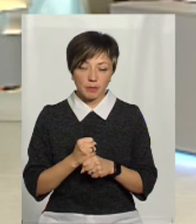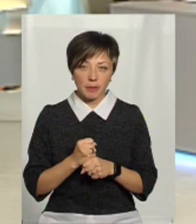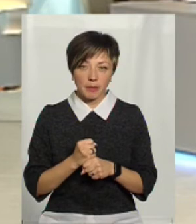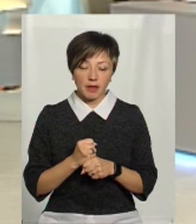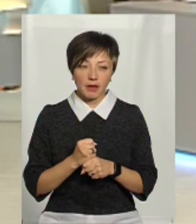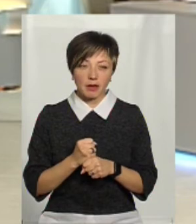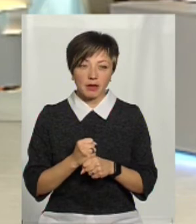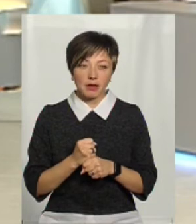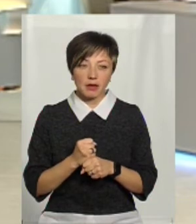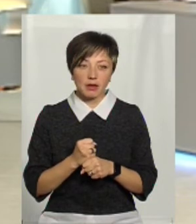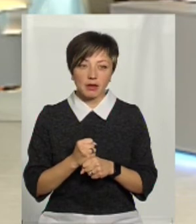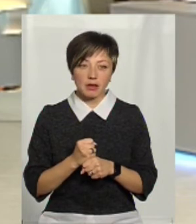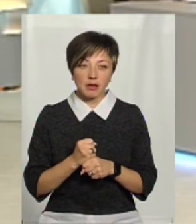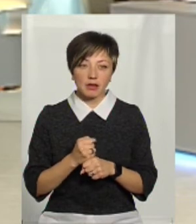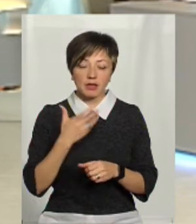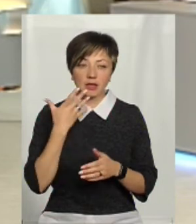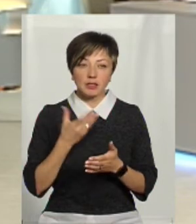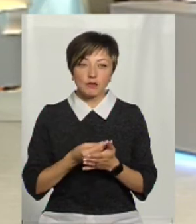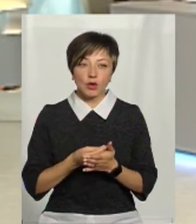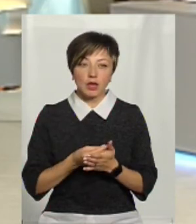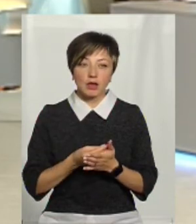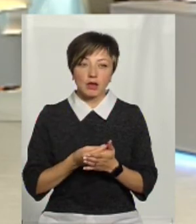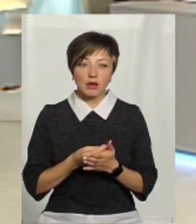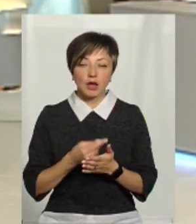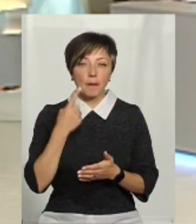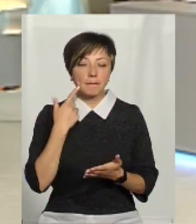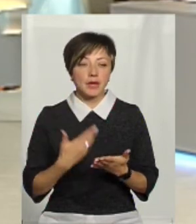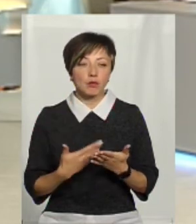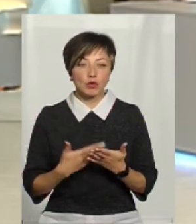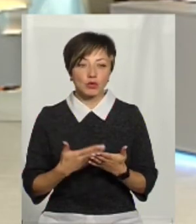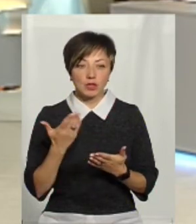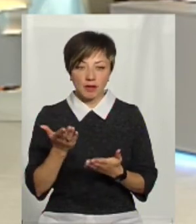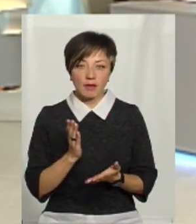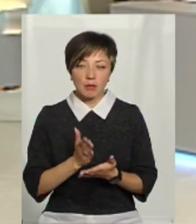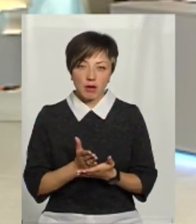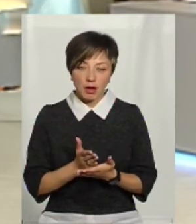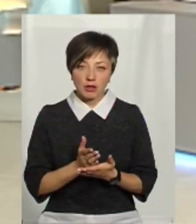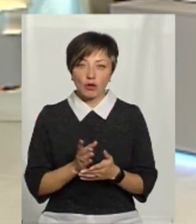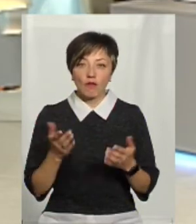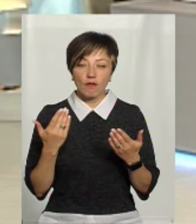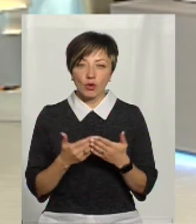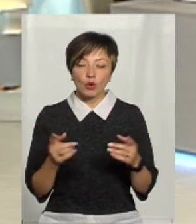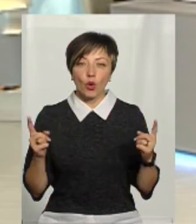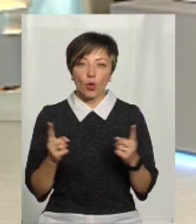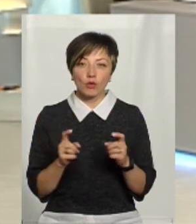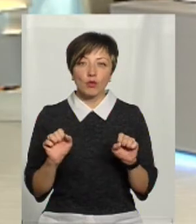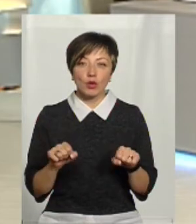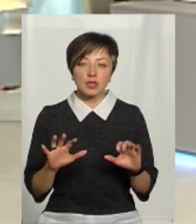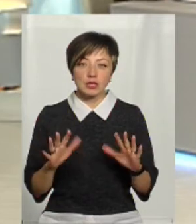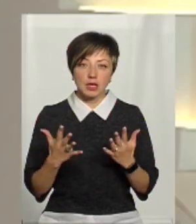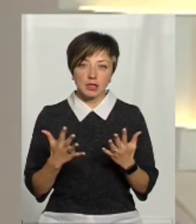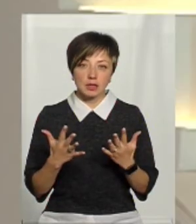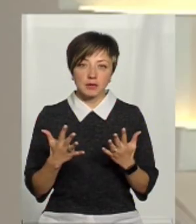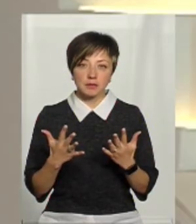напевно. Свої припущення ви маєте? Що, от коротко, що могло